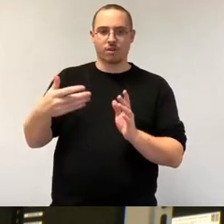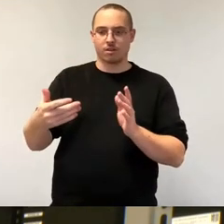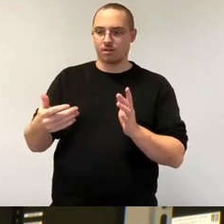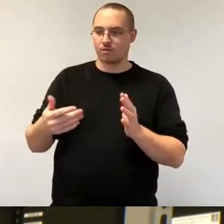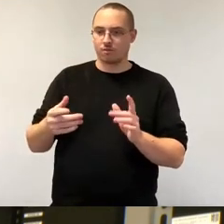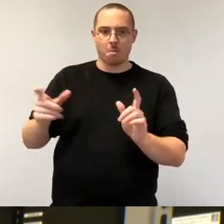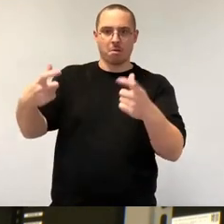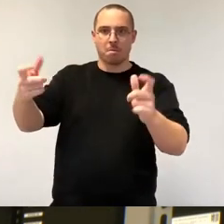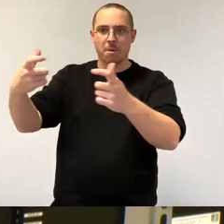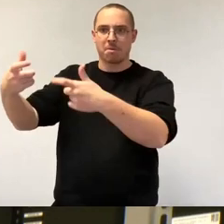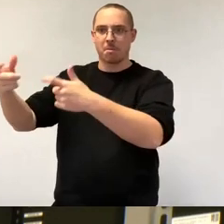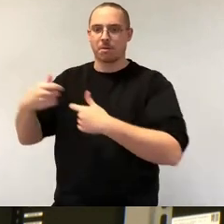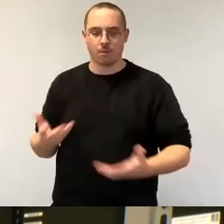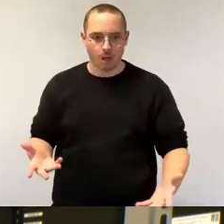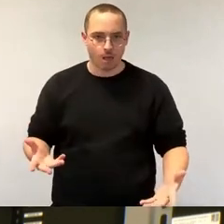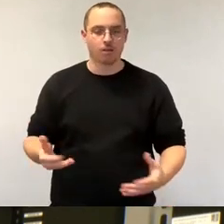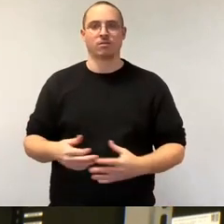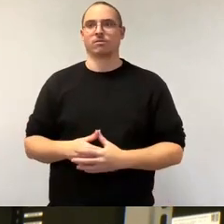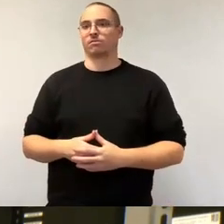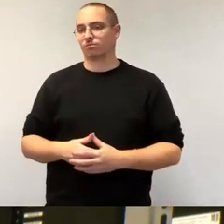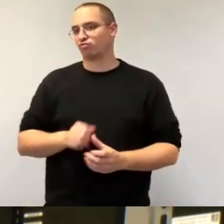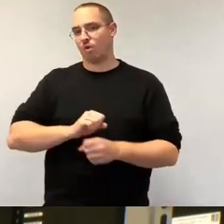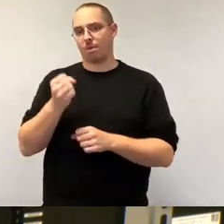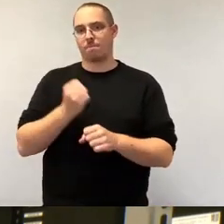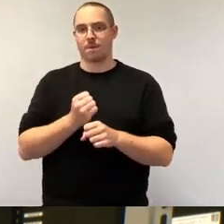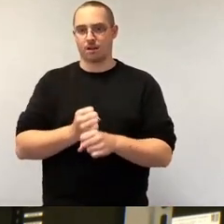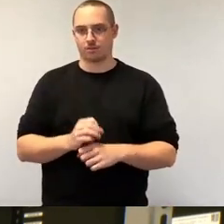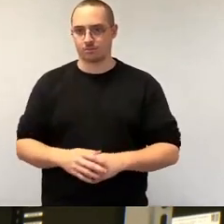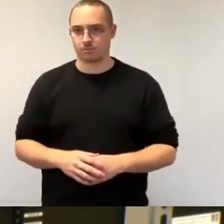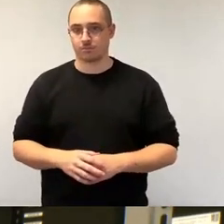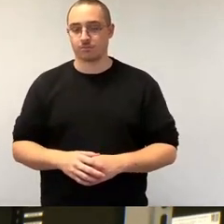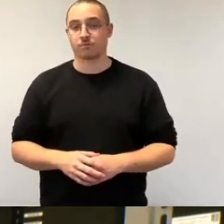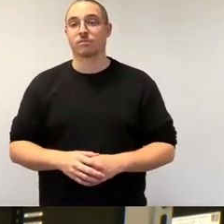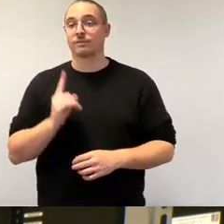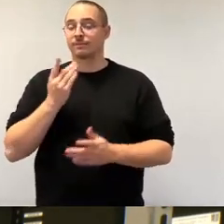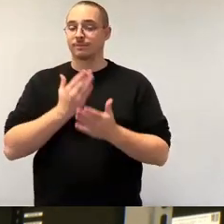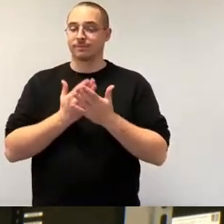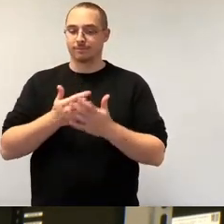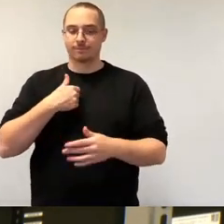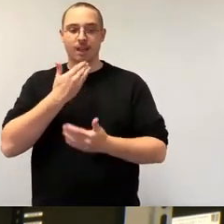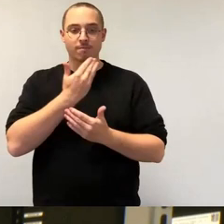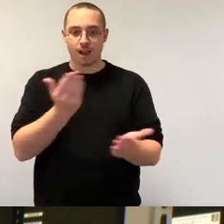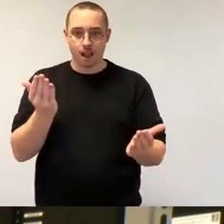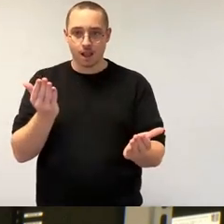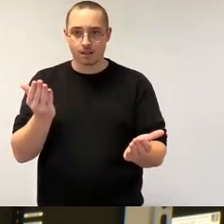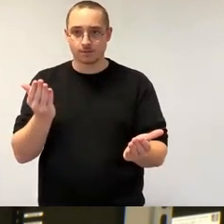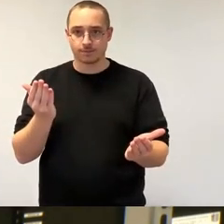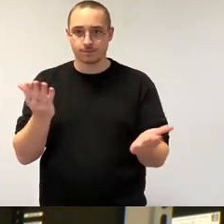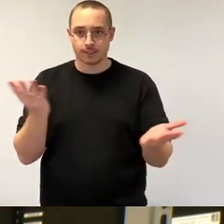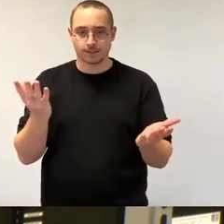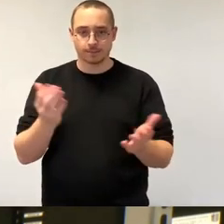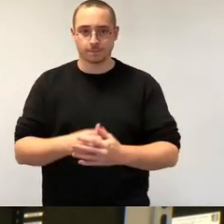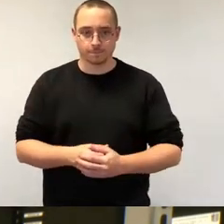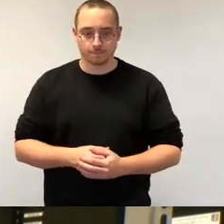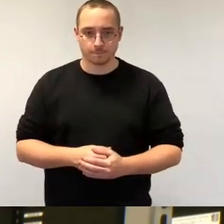Investitionen im Dresdner Norden nicht klein zu denken. Was meine ich damit? Wir müssen uns klar sein, dass TSMC